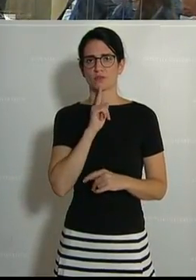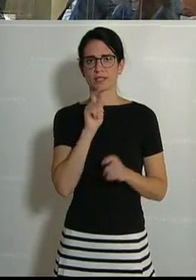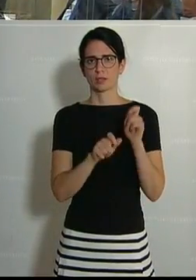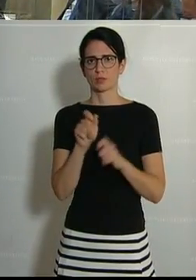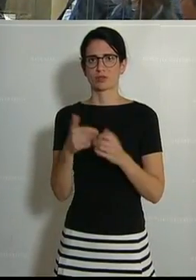abgelehnt.